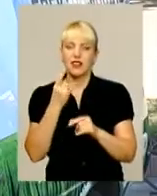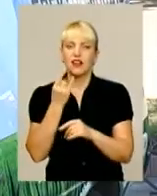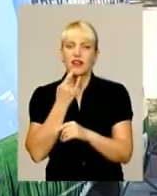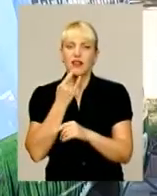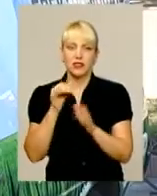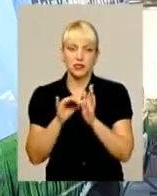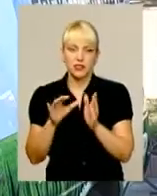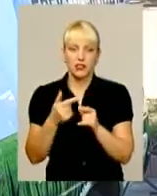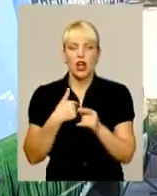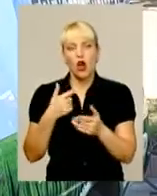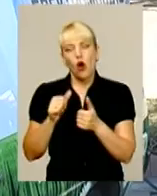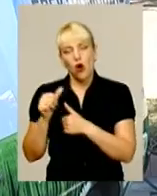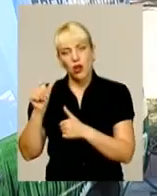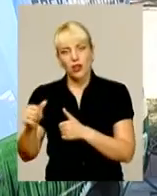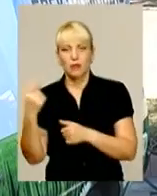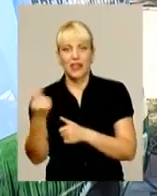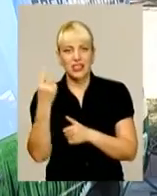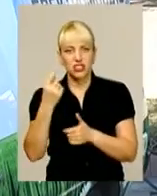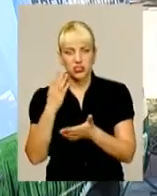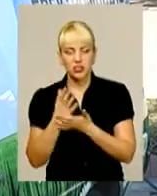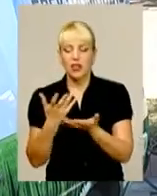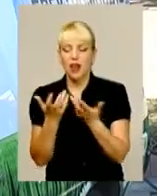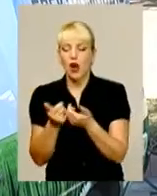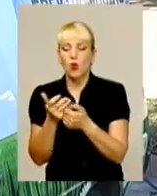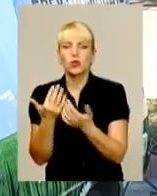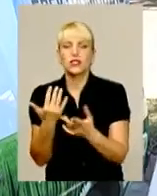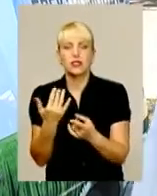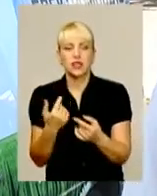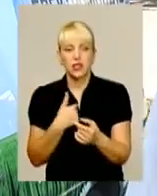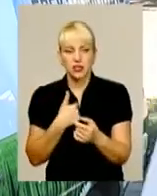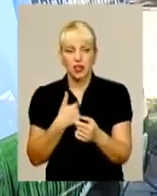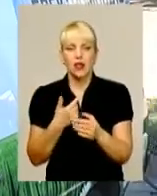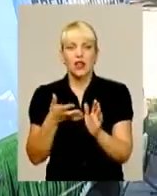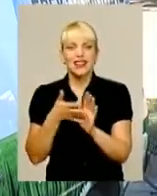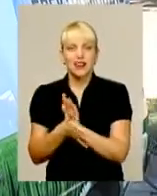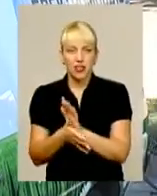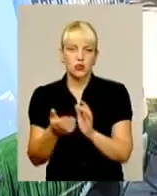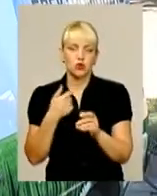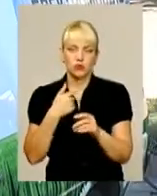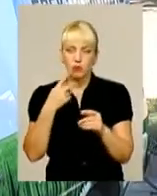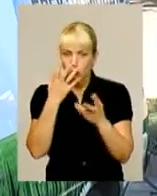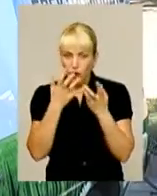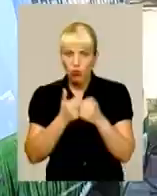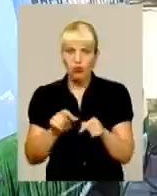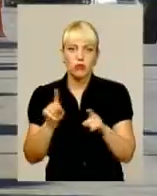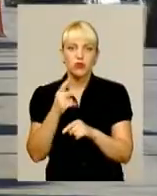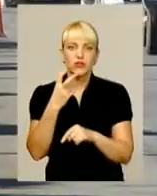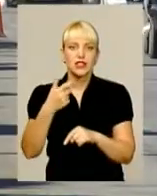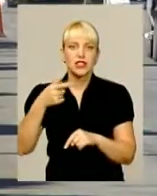окремий, щоб переховувати, скільки. Прошлий місяць я витратив менше 200 гривень на зарядку автомобіля. Я їжу кожен